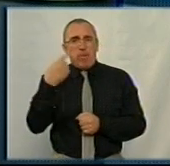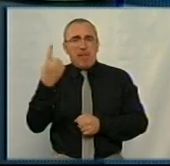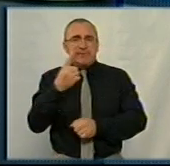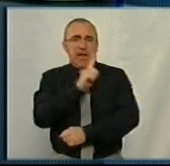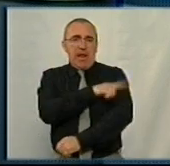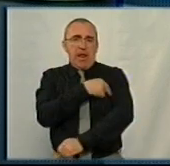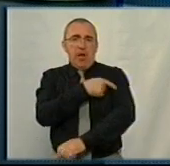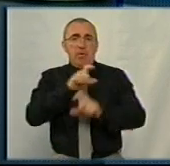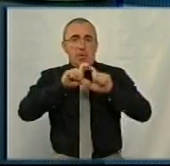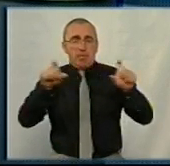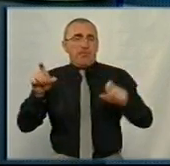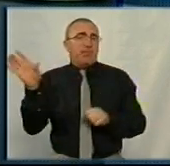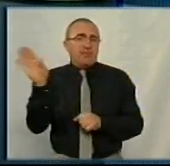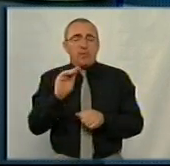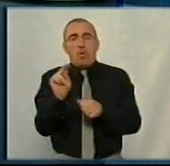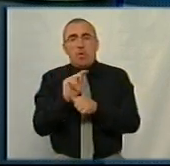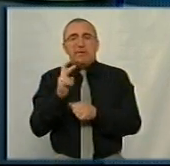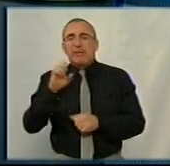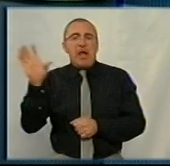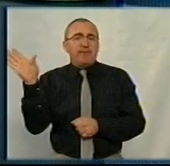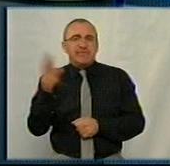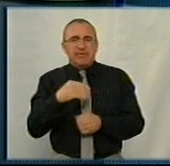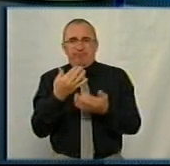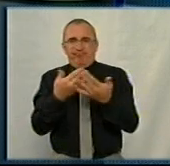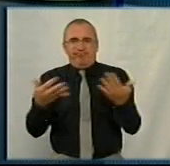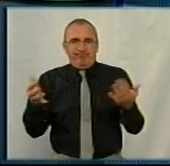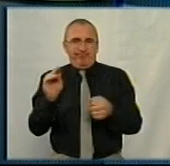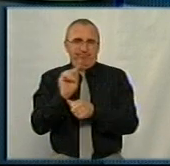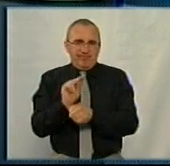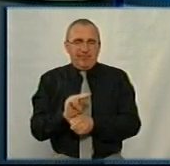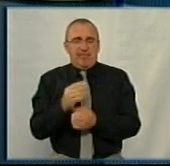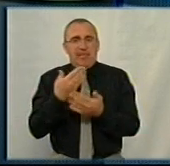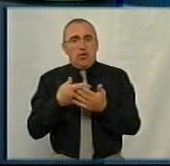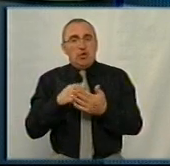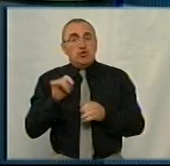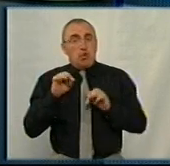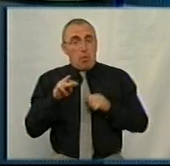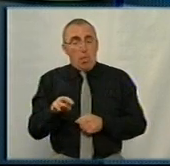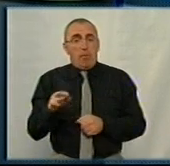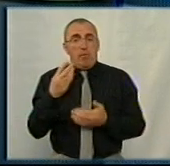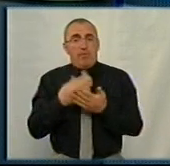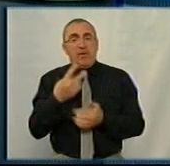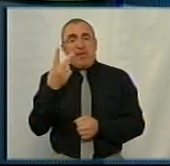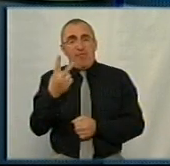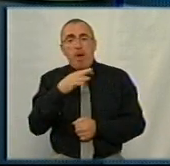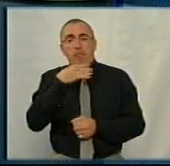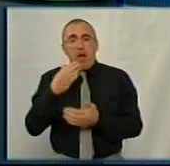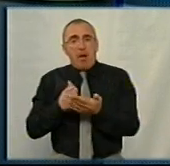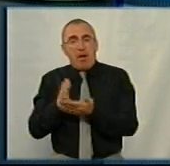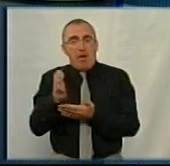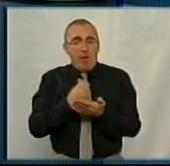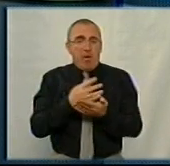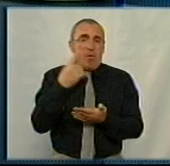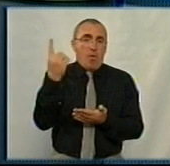заклади, оскільки не всі одразу лікуються за всіми профілями. Обласні запити будовані таким чином, що є два багатопрофільних лікувальні заклади,